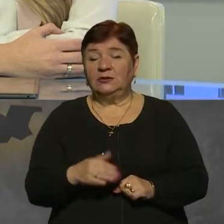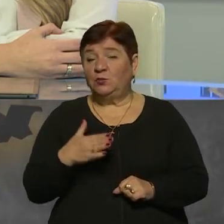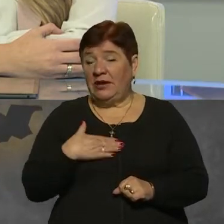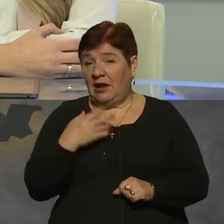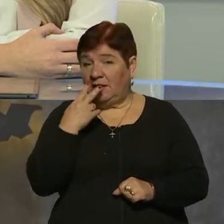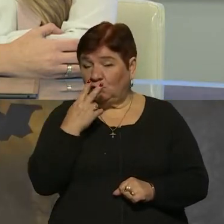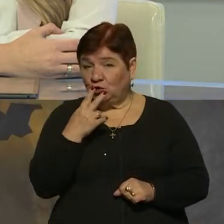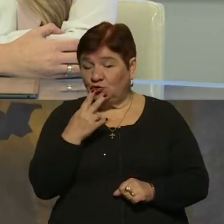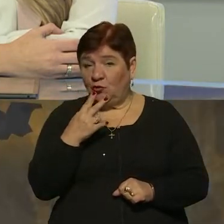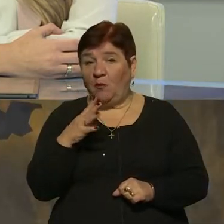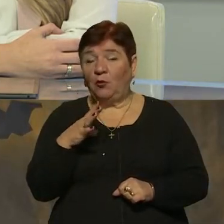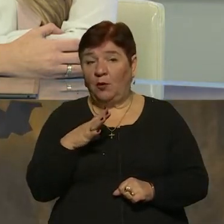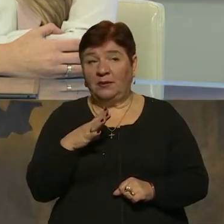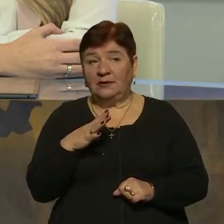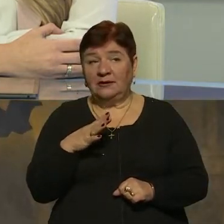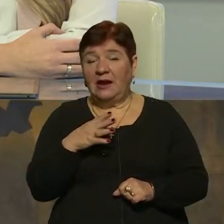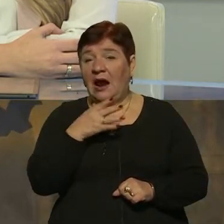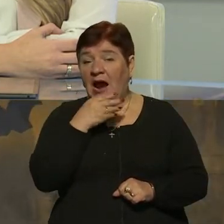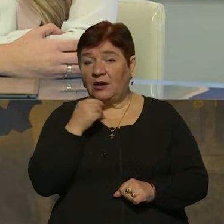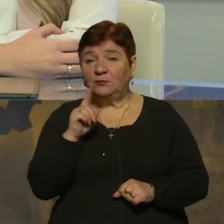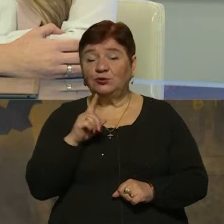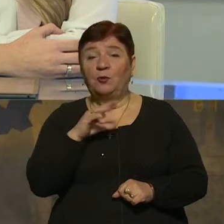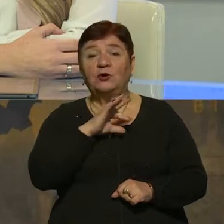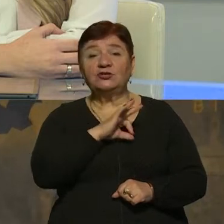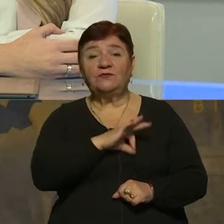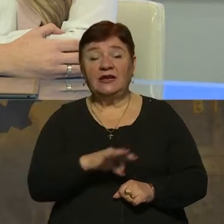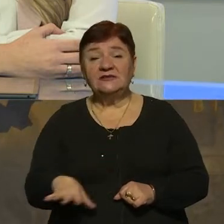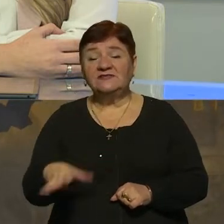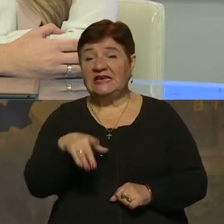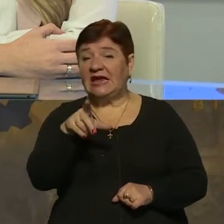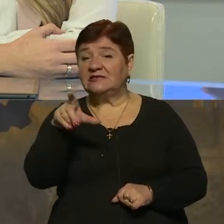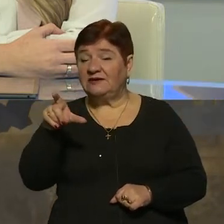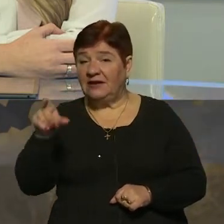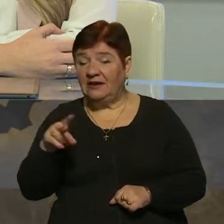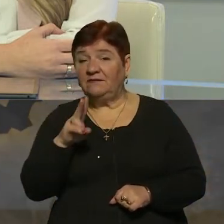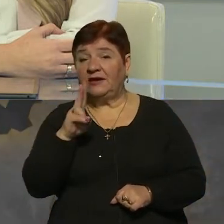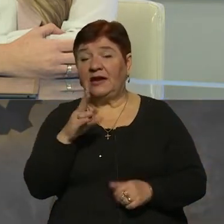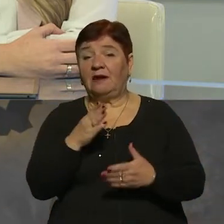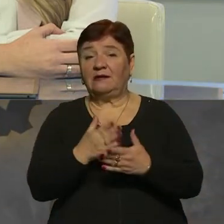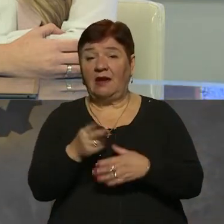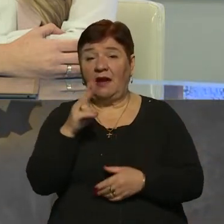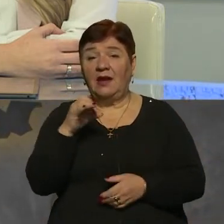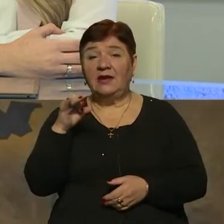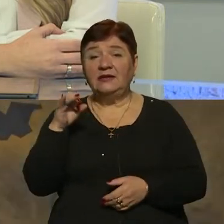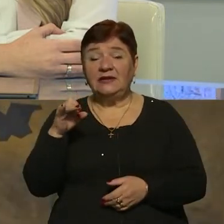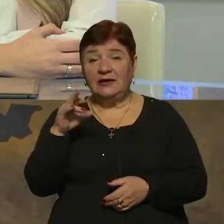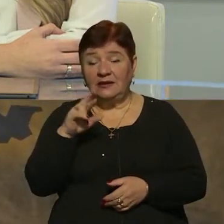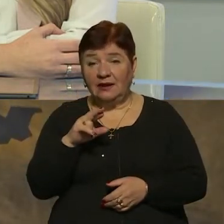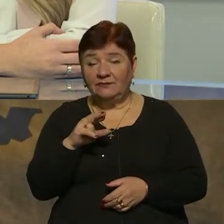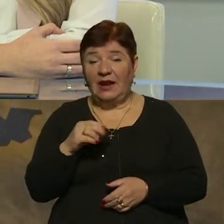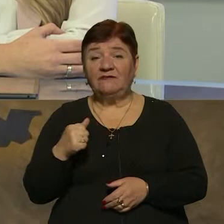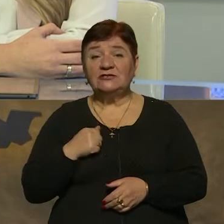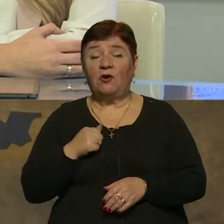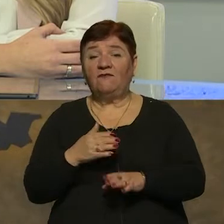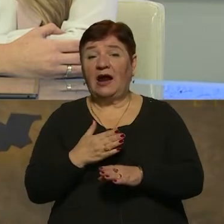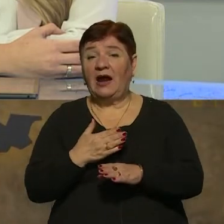зору було б гарно, щоб користувалися усі цивільні, в яких є дії. А от військова частина